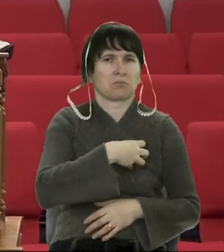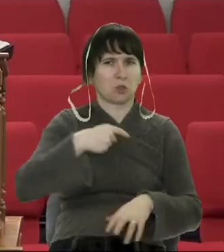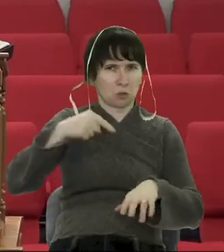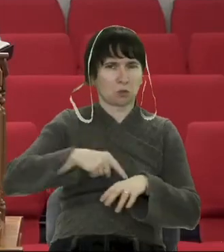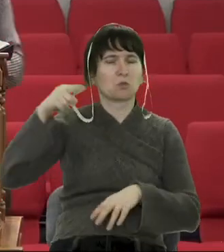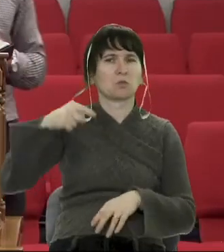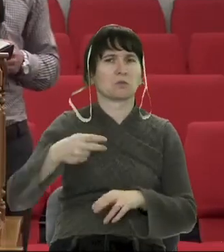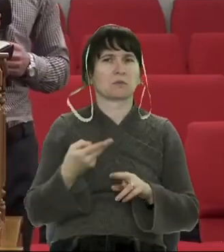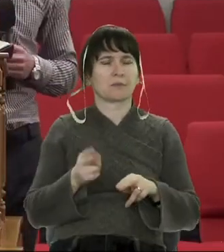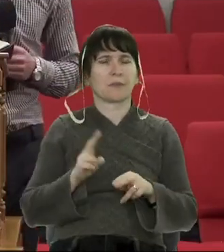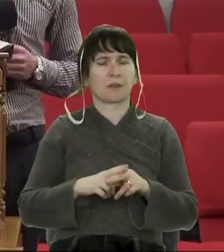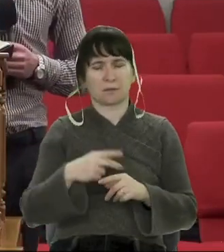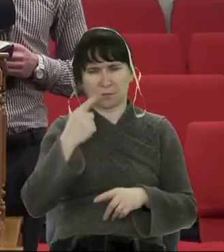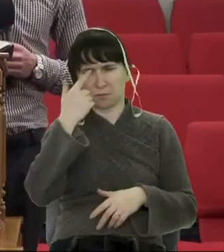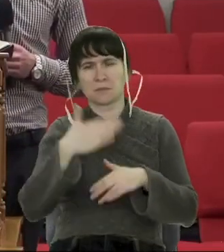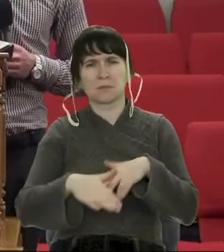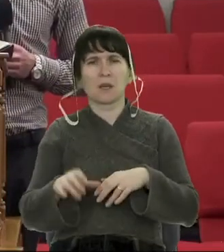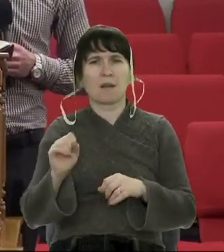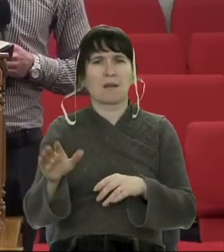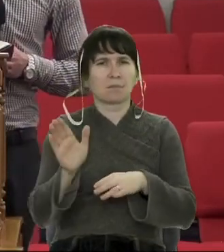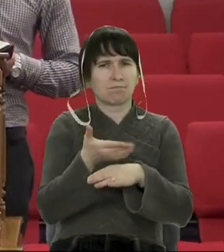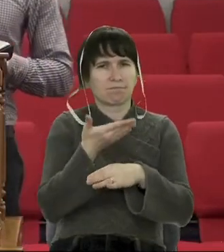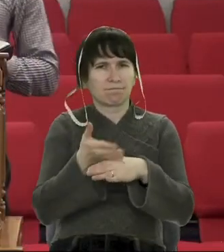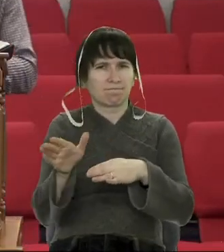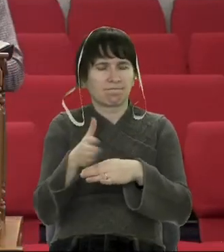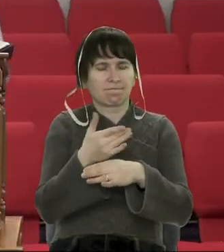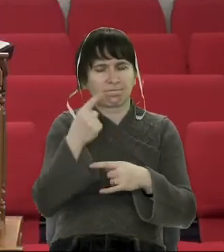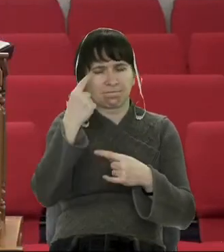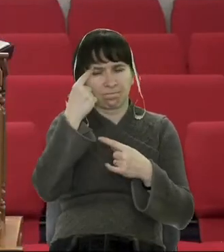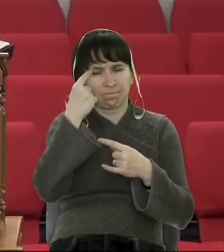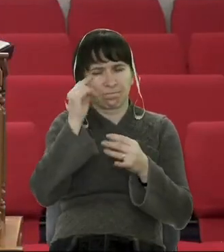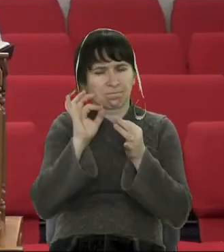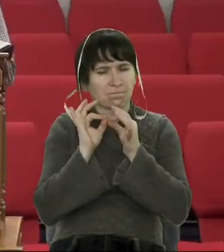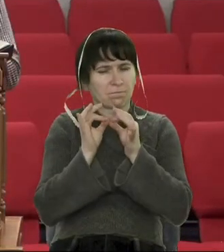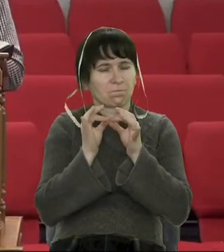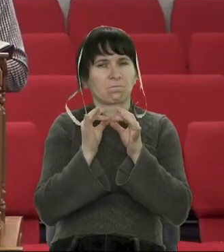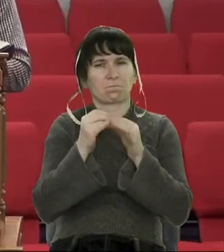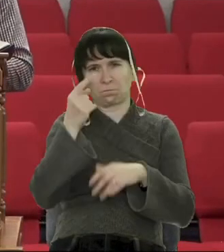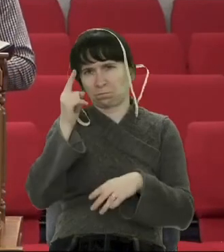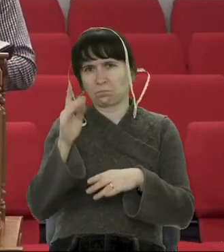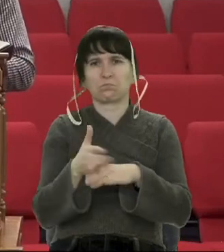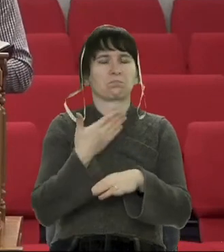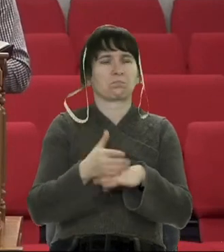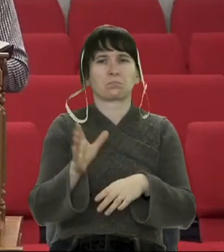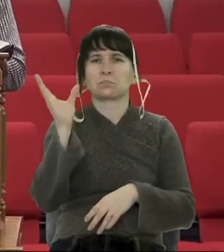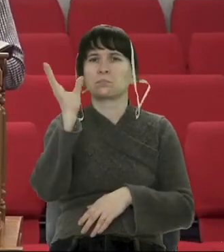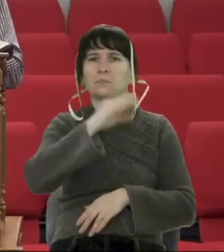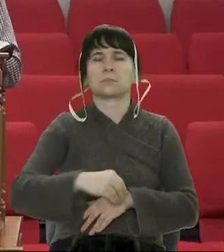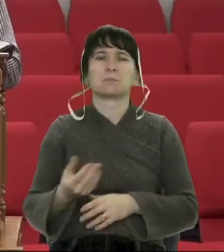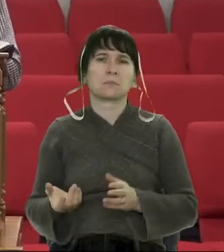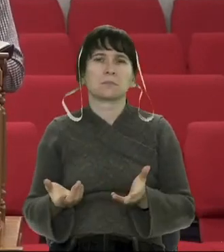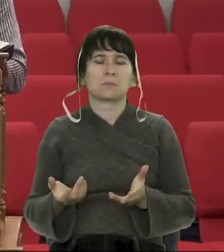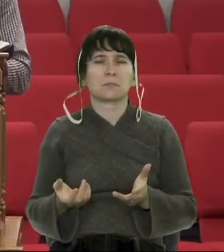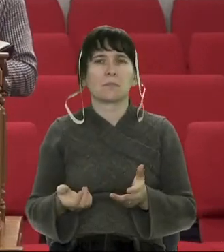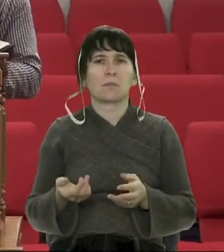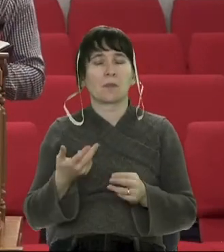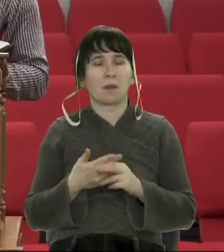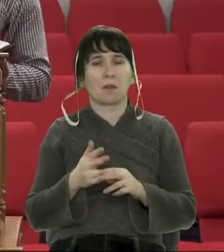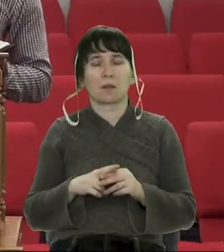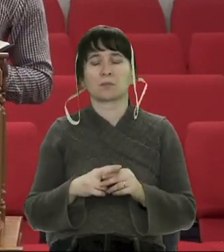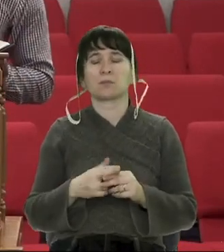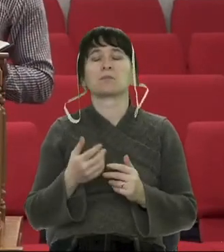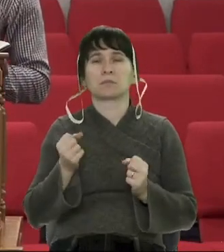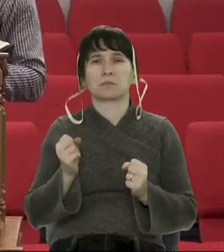він мав оце таке розрізнення. І він говорить оці слова Амасії. У Давида напротяг зі майже